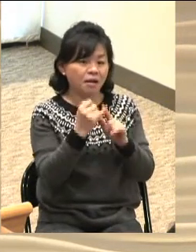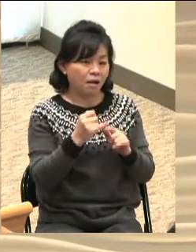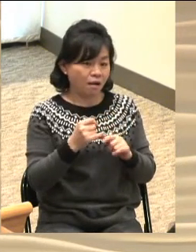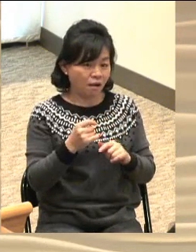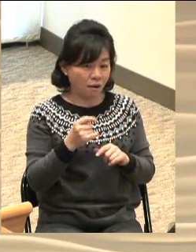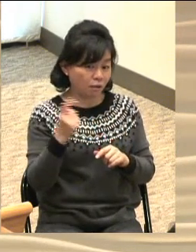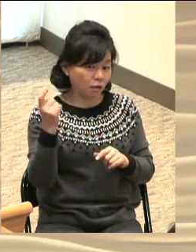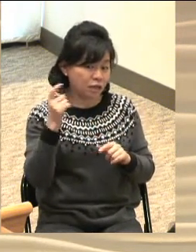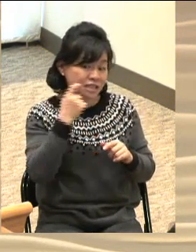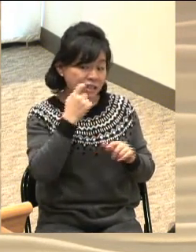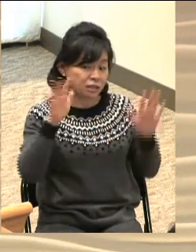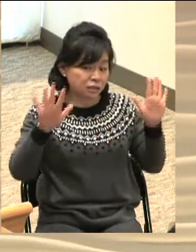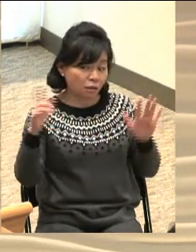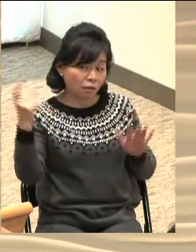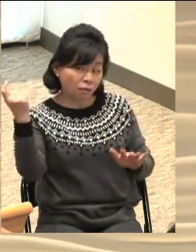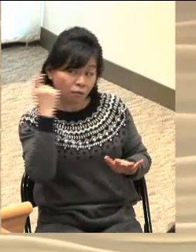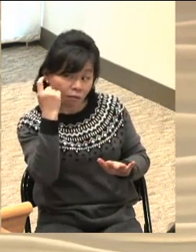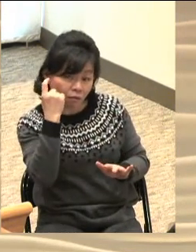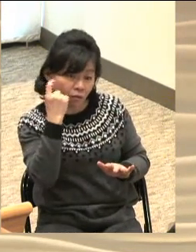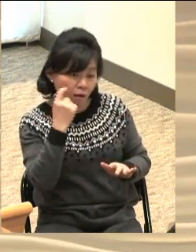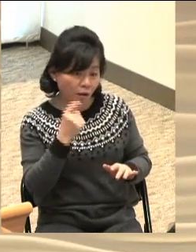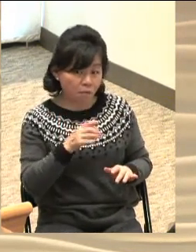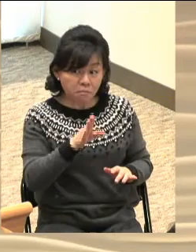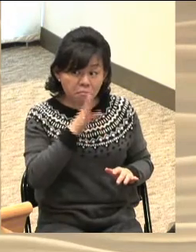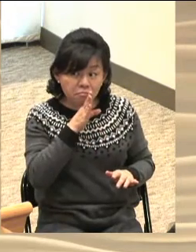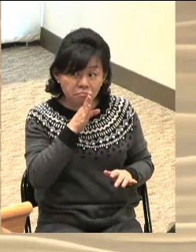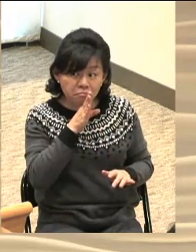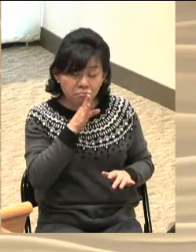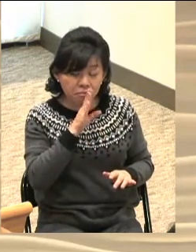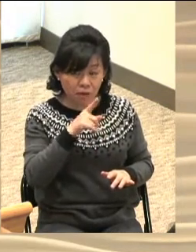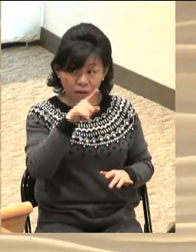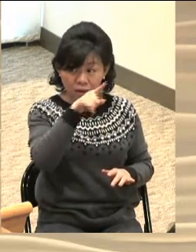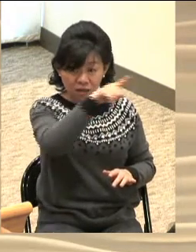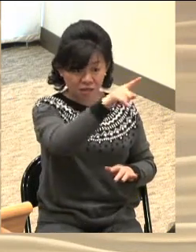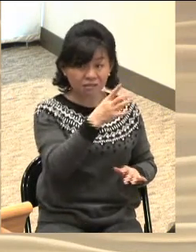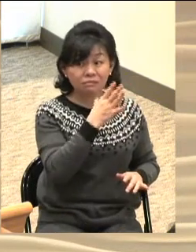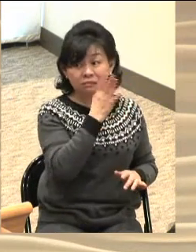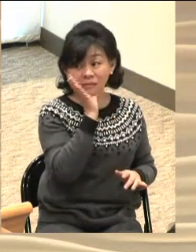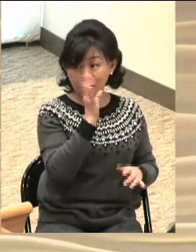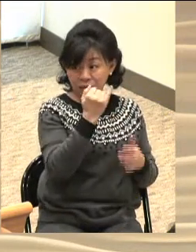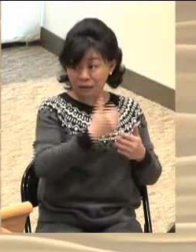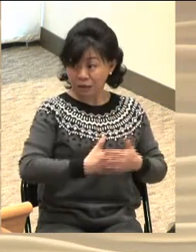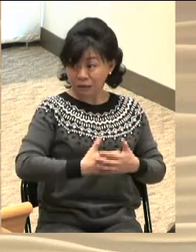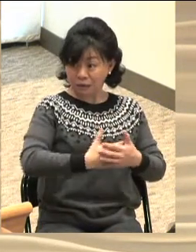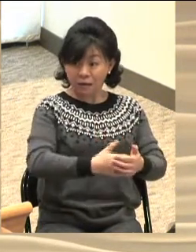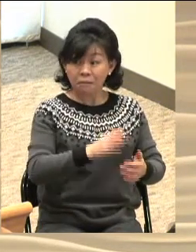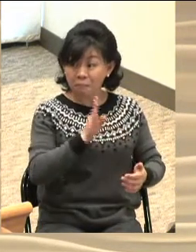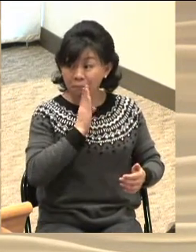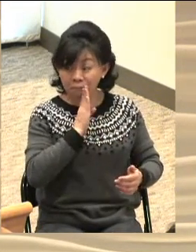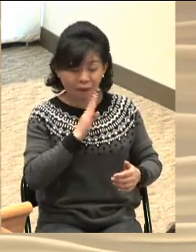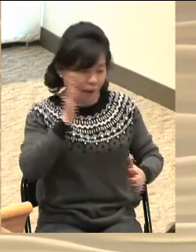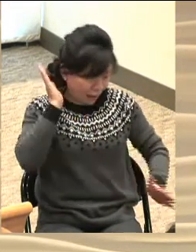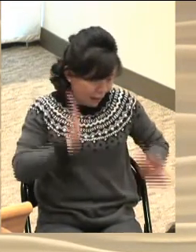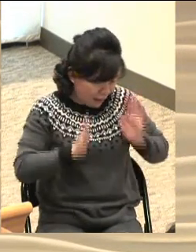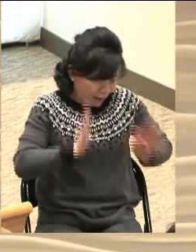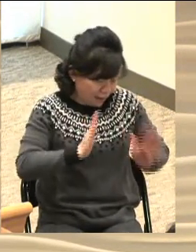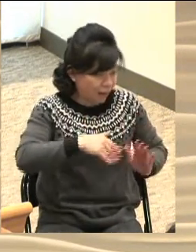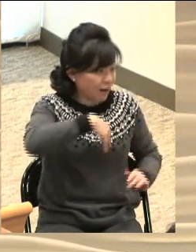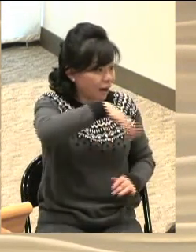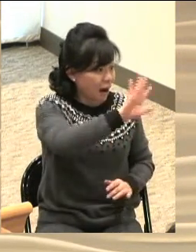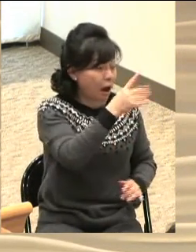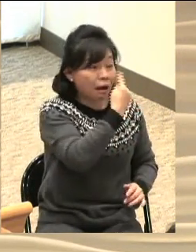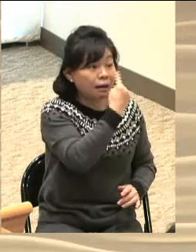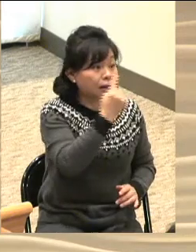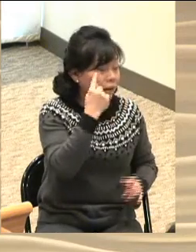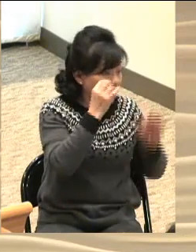확인하였죠 엘리사벳이 정말 천사의 말대로 아이를 잉태한 것을 보고는 자신도 하나님의 아들을